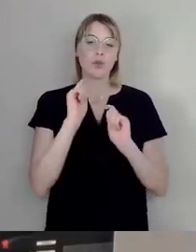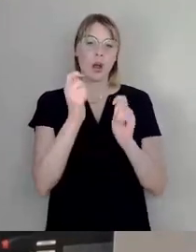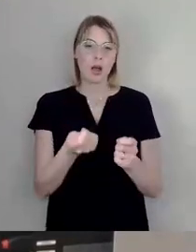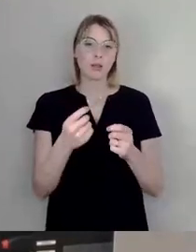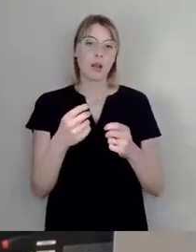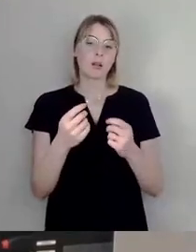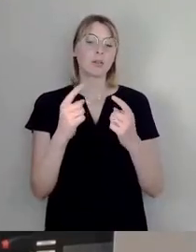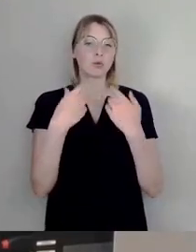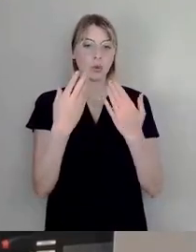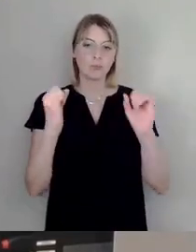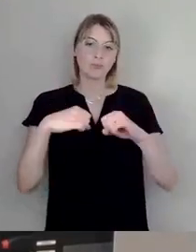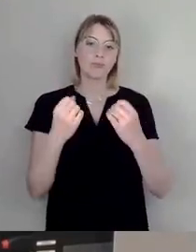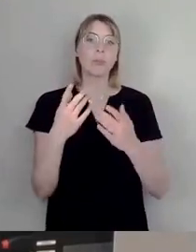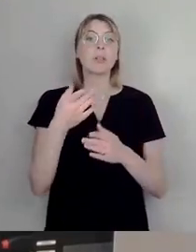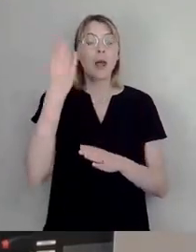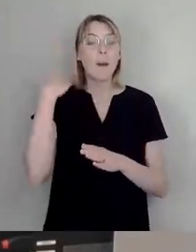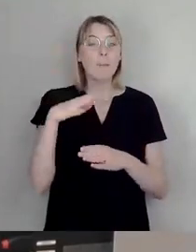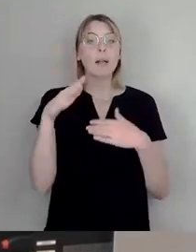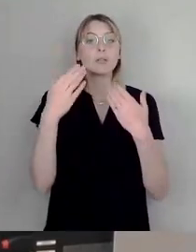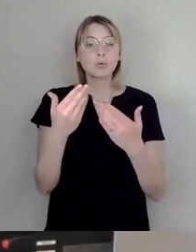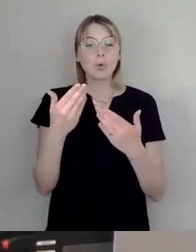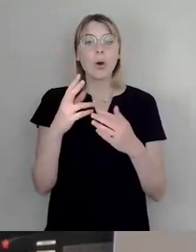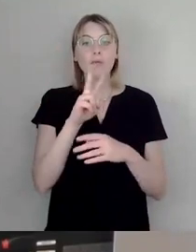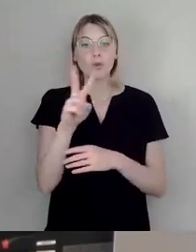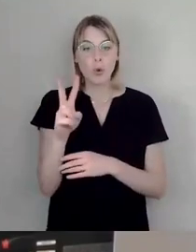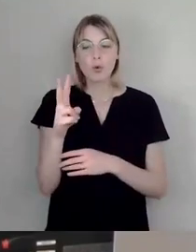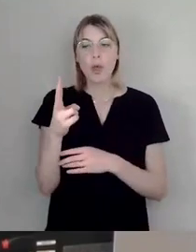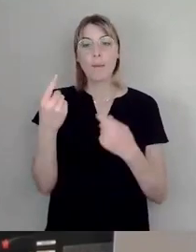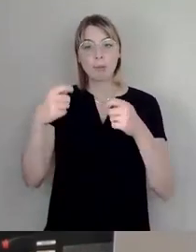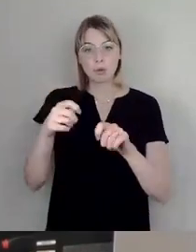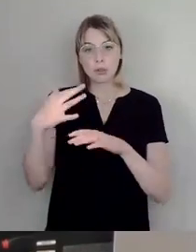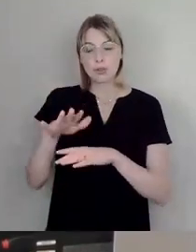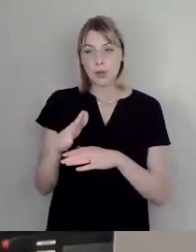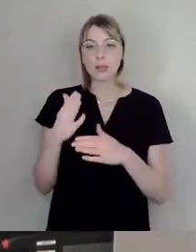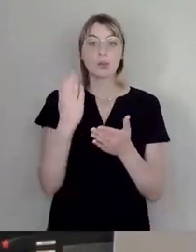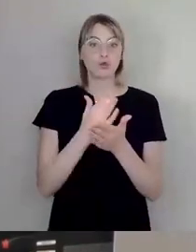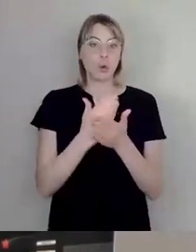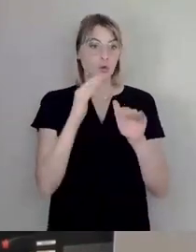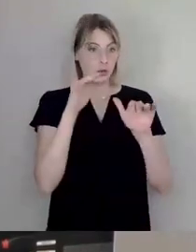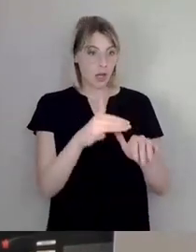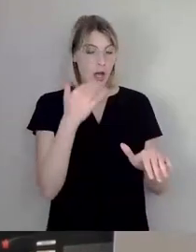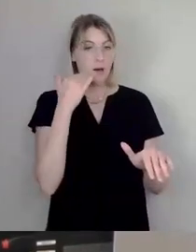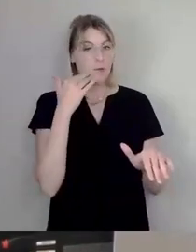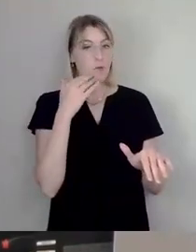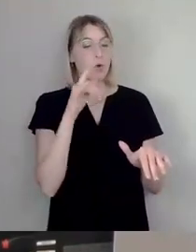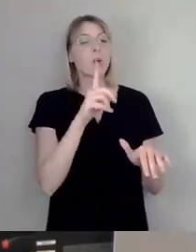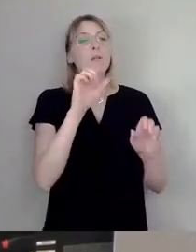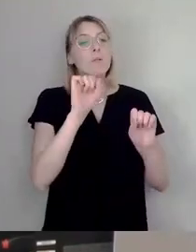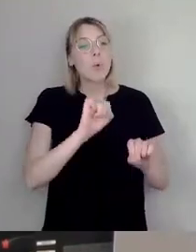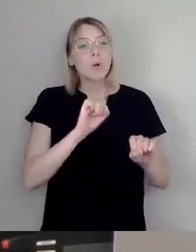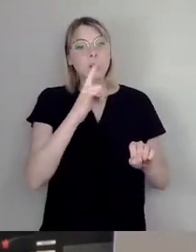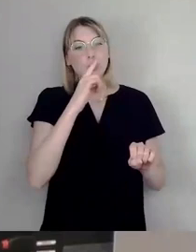Abschlusses mit der Bonovia in der Tat, neben den bestehenden Wohnungen, von denen möglicherweise nur sehr wenige geeignet sind,